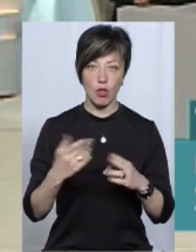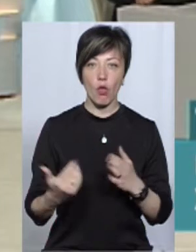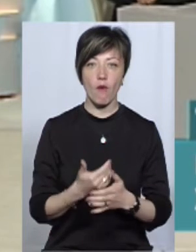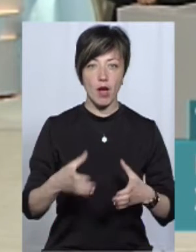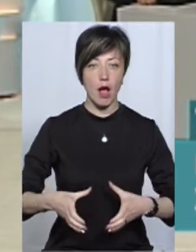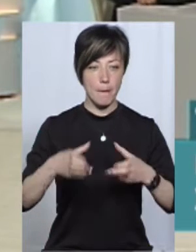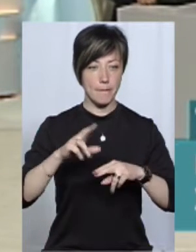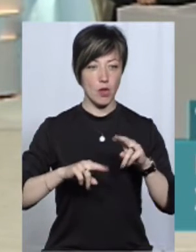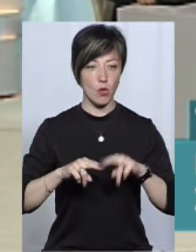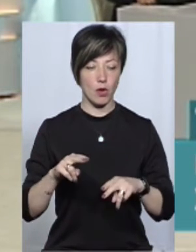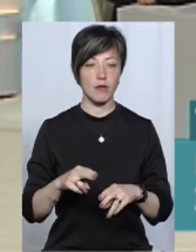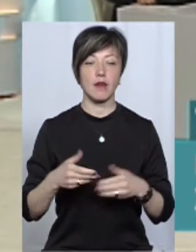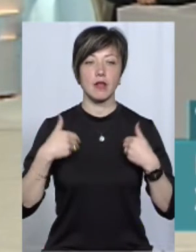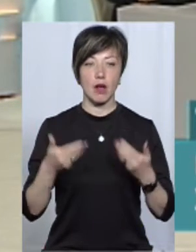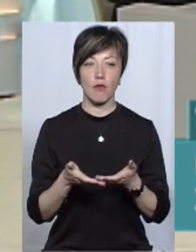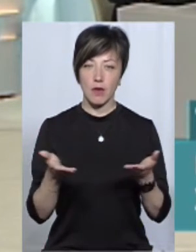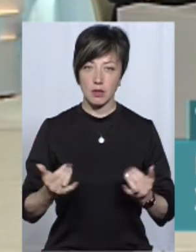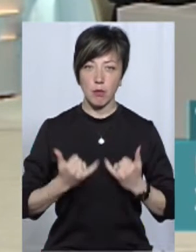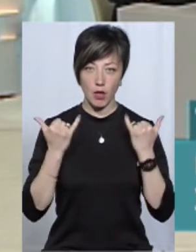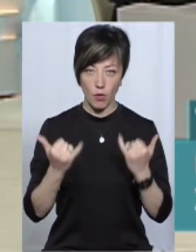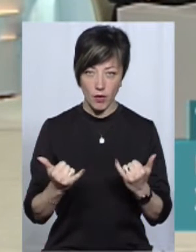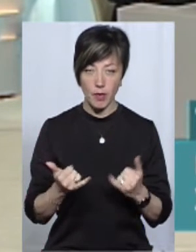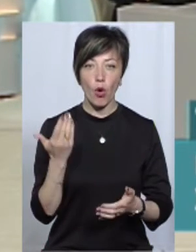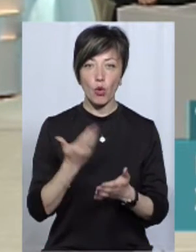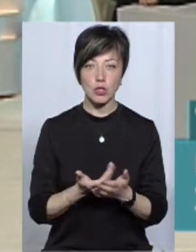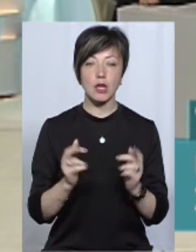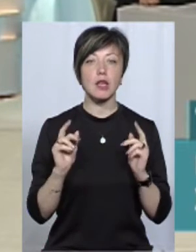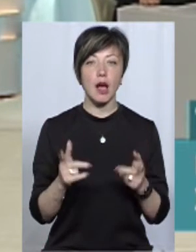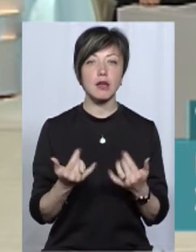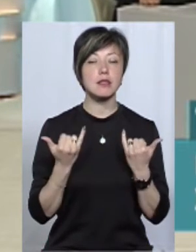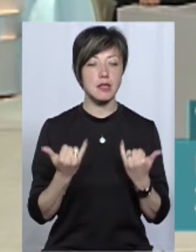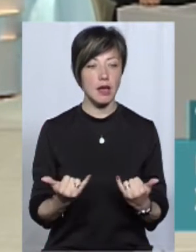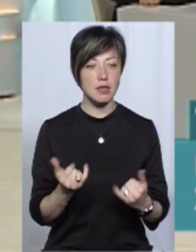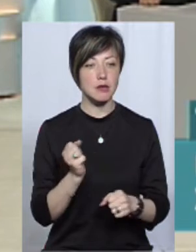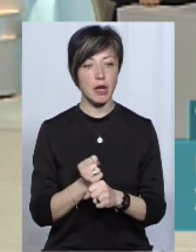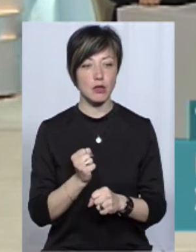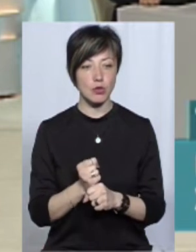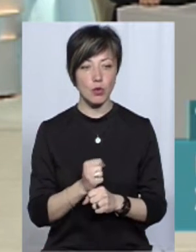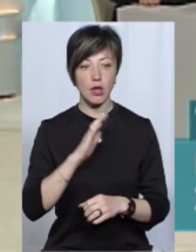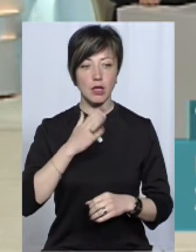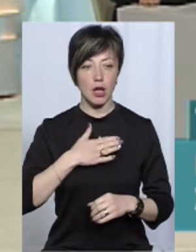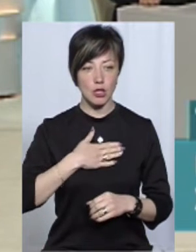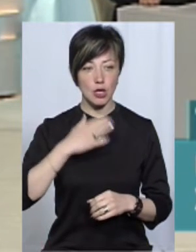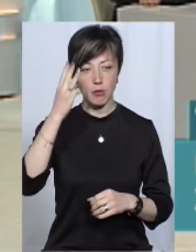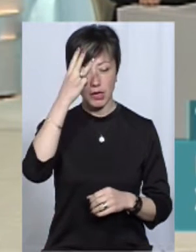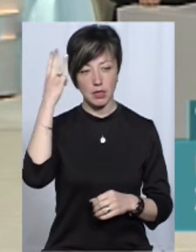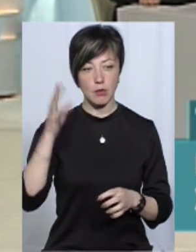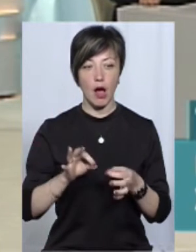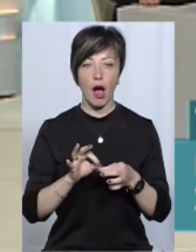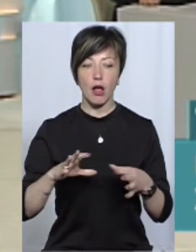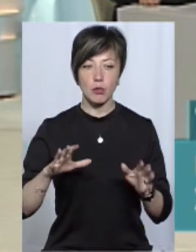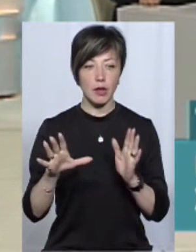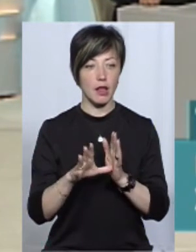Вітаю вас, панове. Отже, як зараз працює наша Хмельницька